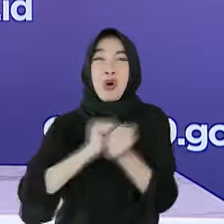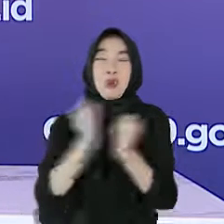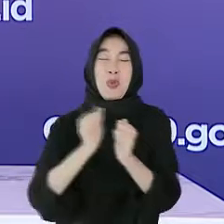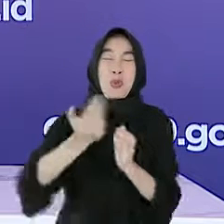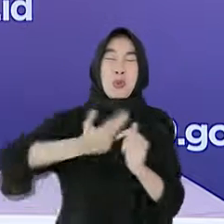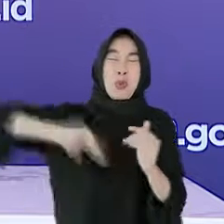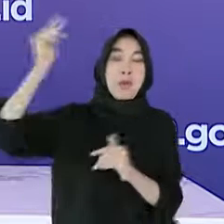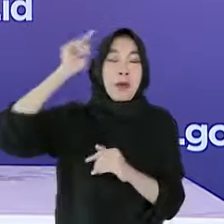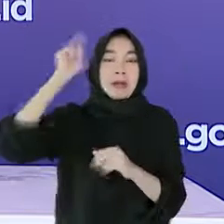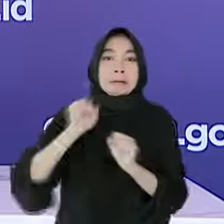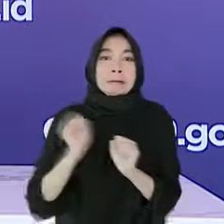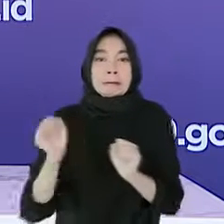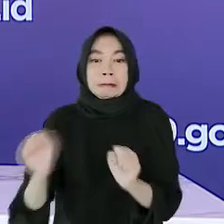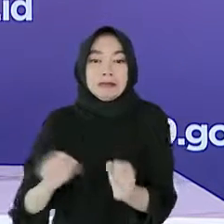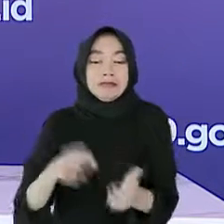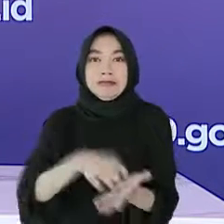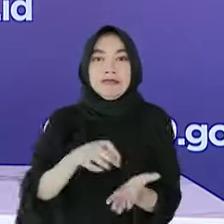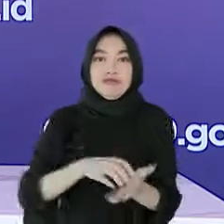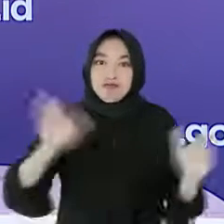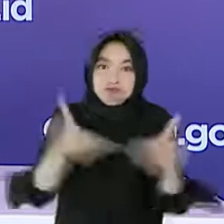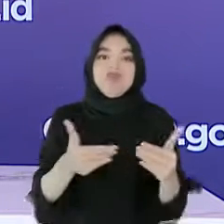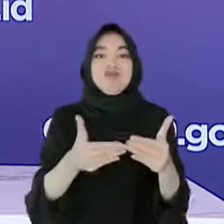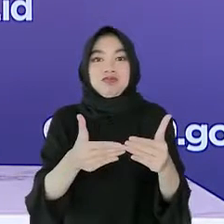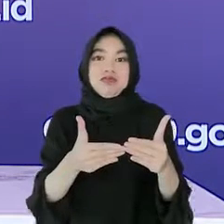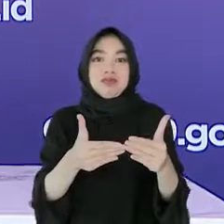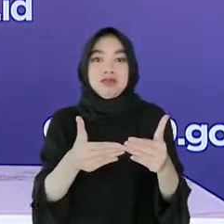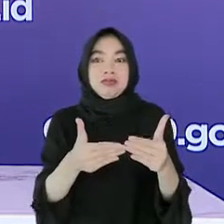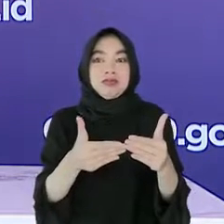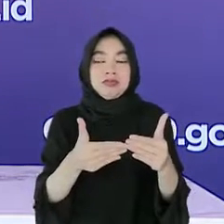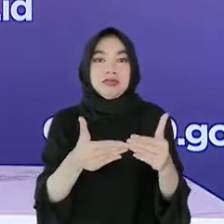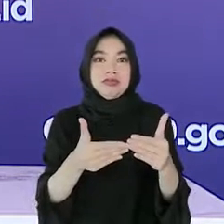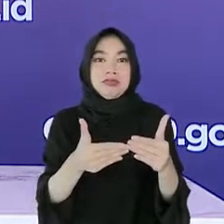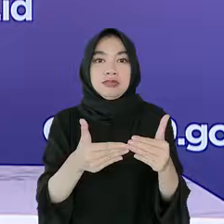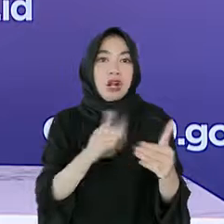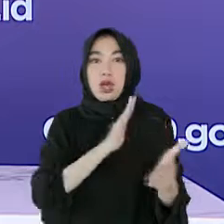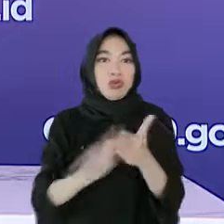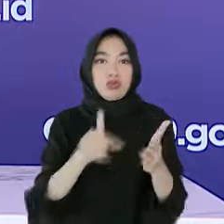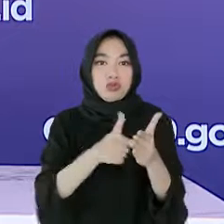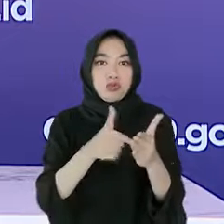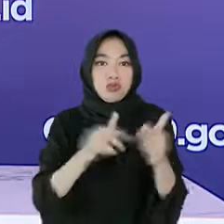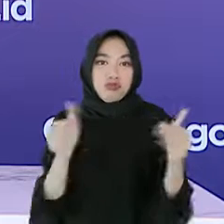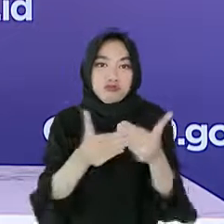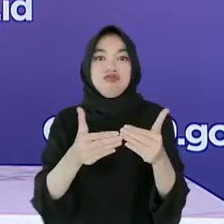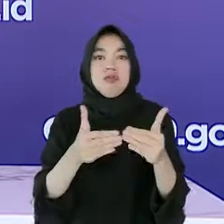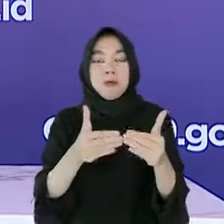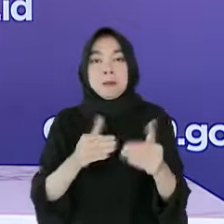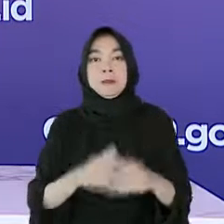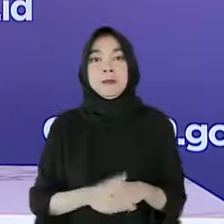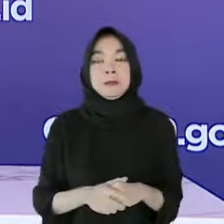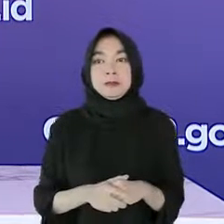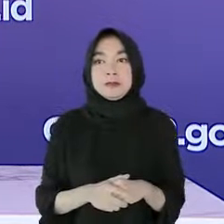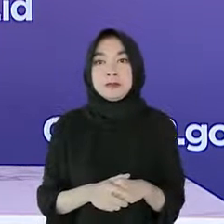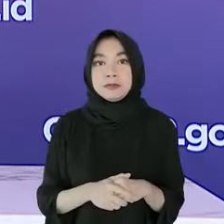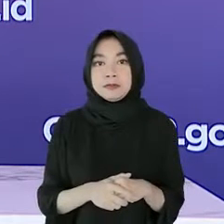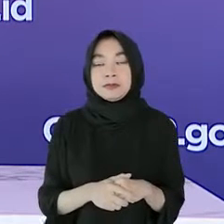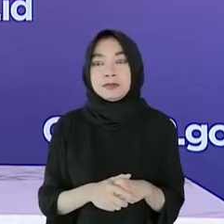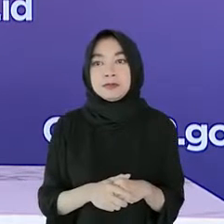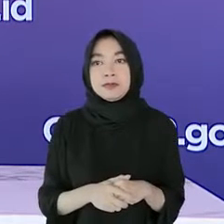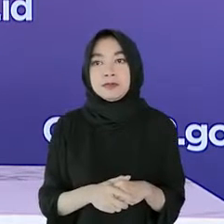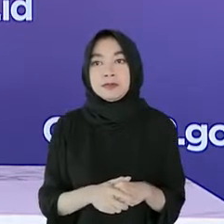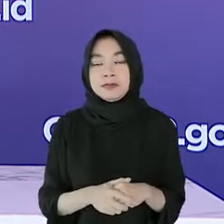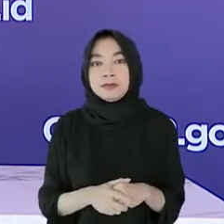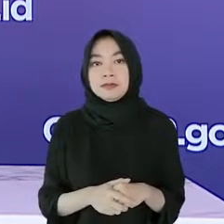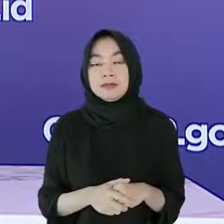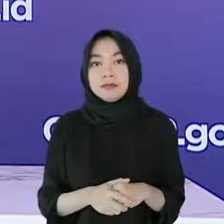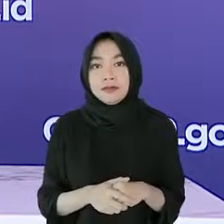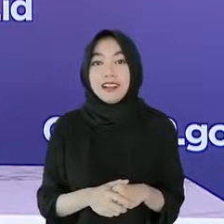kasus dengan langsung menetapkan kebijakan terkait pembatasan mobilitas. Adanya penurunan mobilitas saat